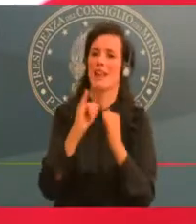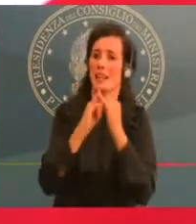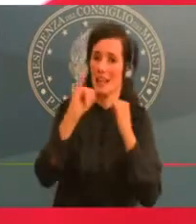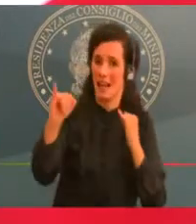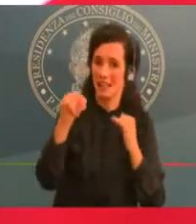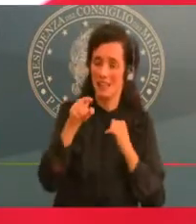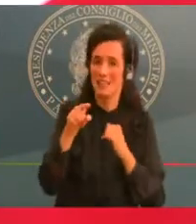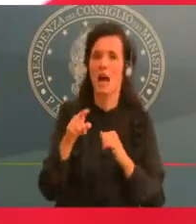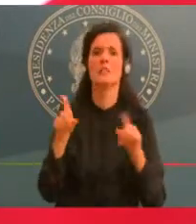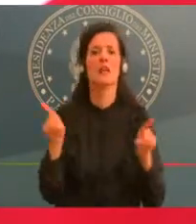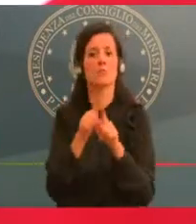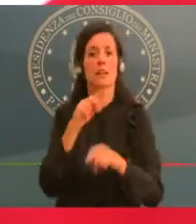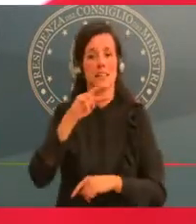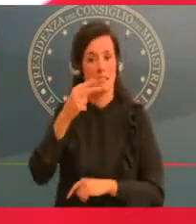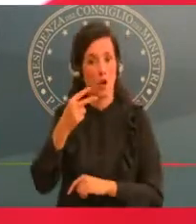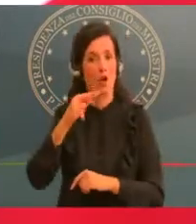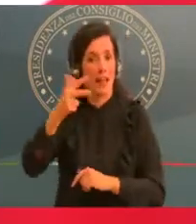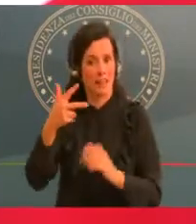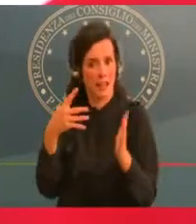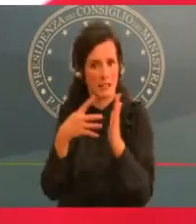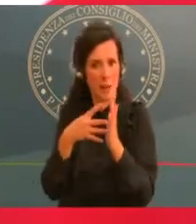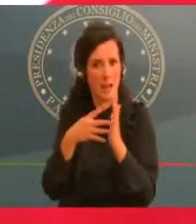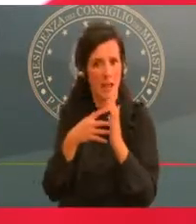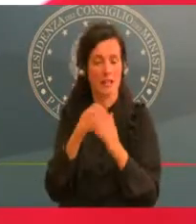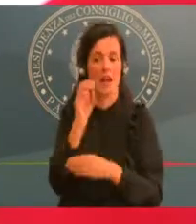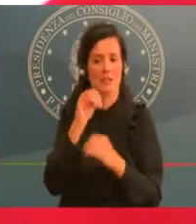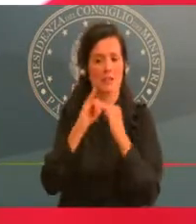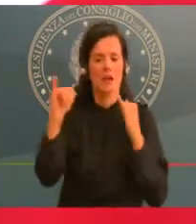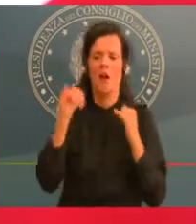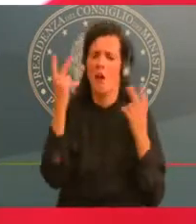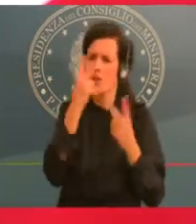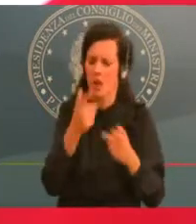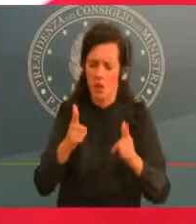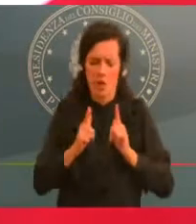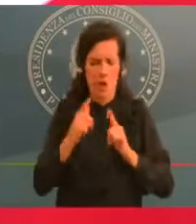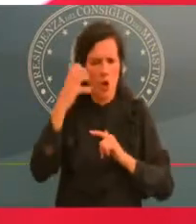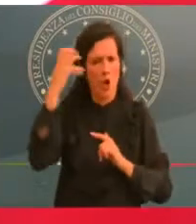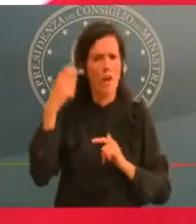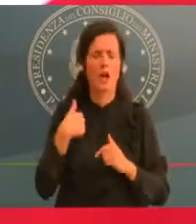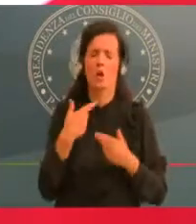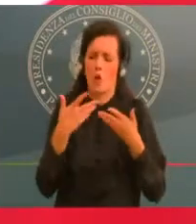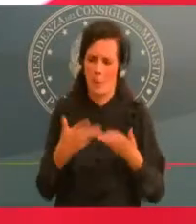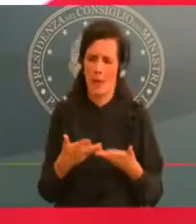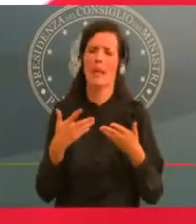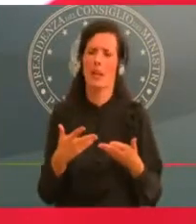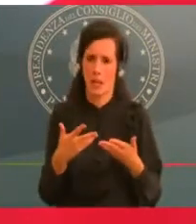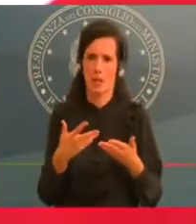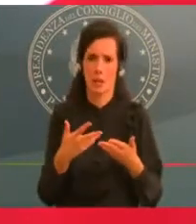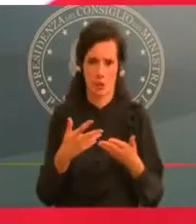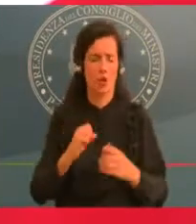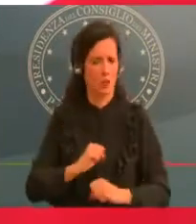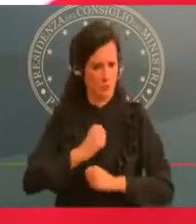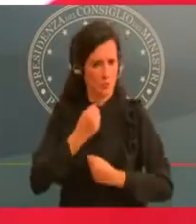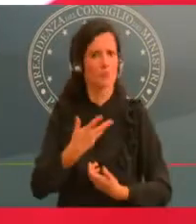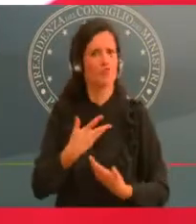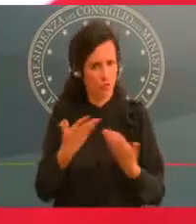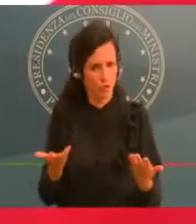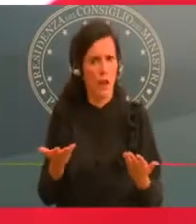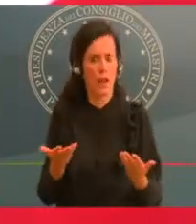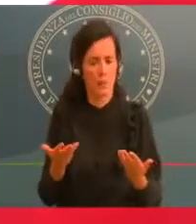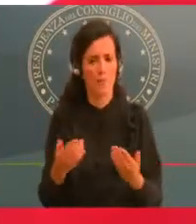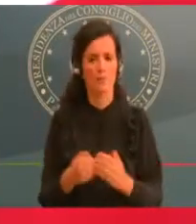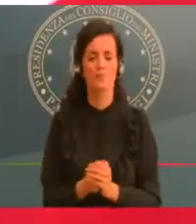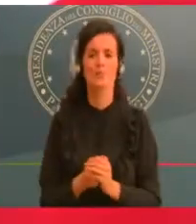e le assicuro che appena la curva rientrerà sotto controllo una delle prime